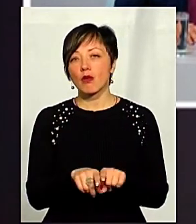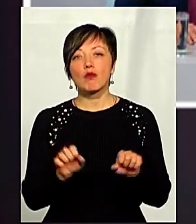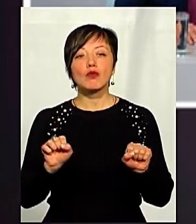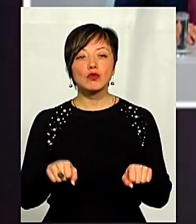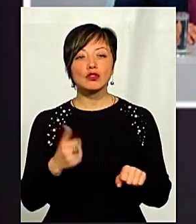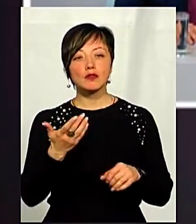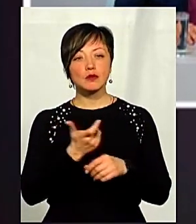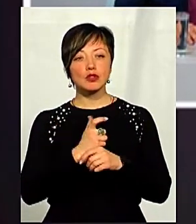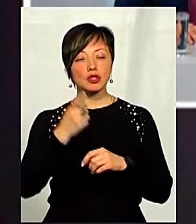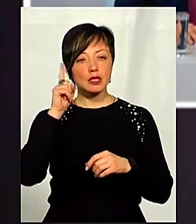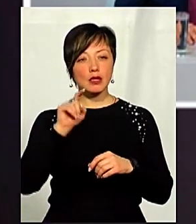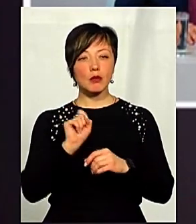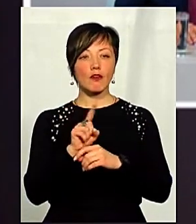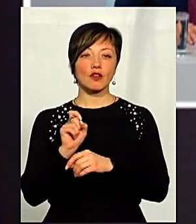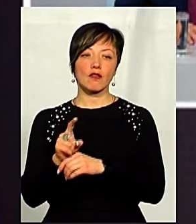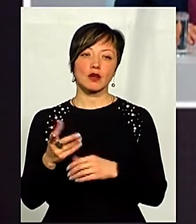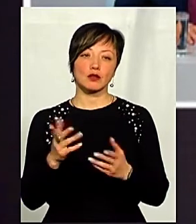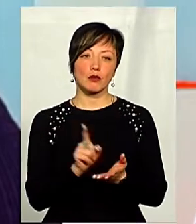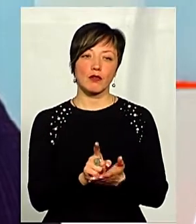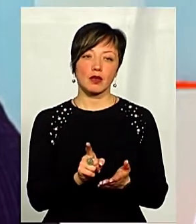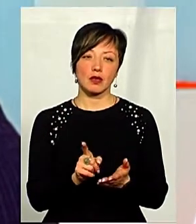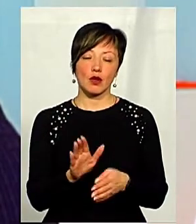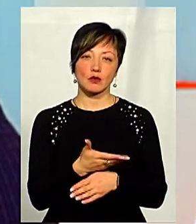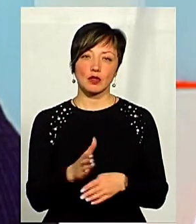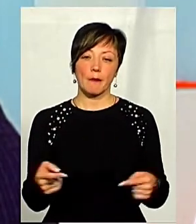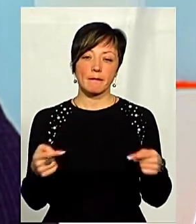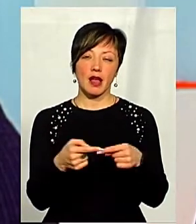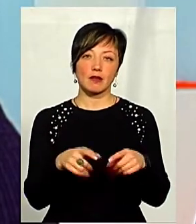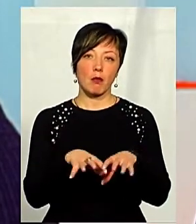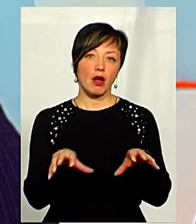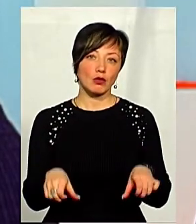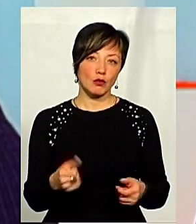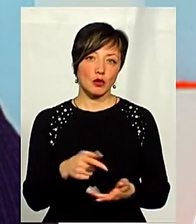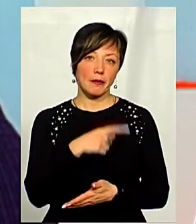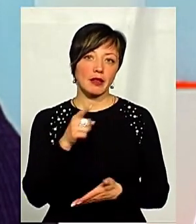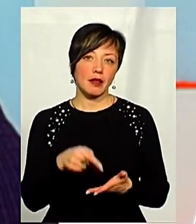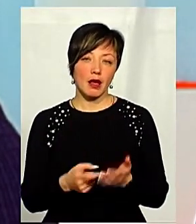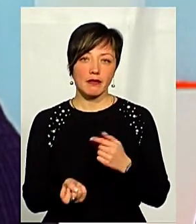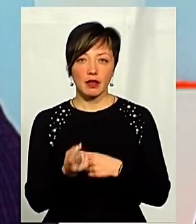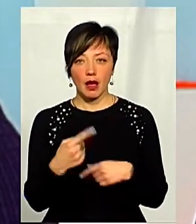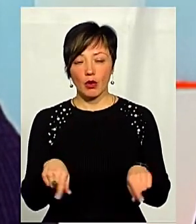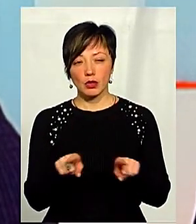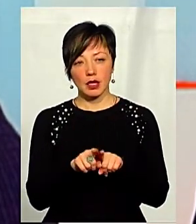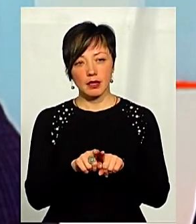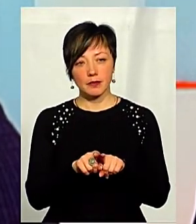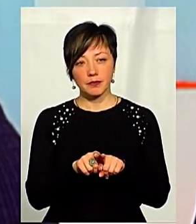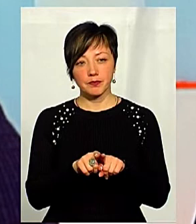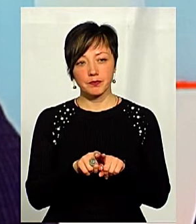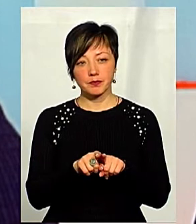може, ви більше знаєте, які повноваження в них, відповідно, вони повинні розпоряджатися певним майном. Тому що це питання, от виникають такі